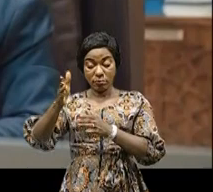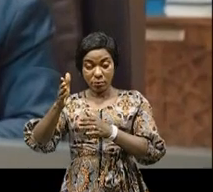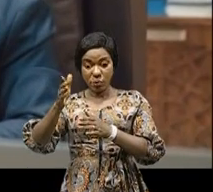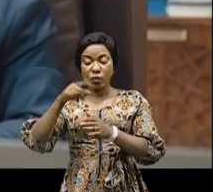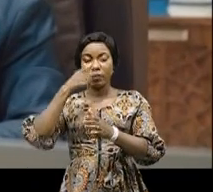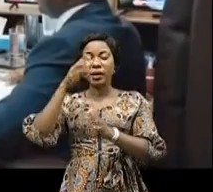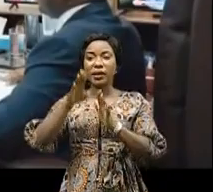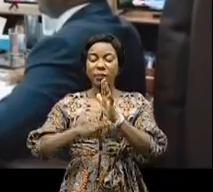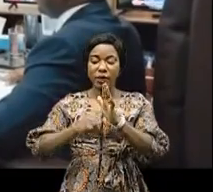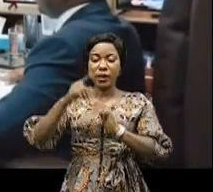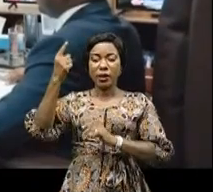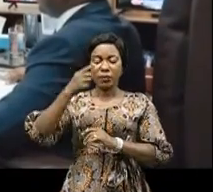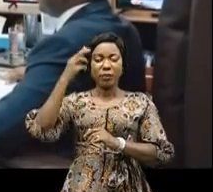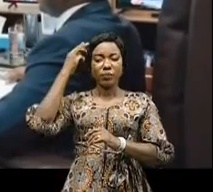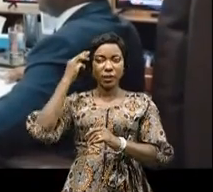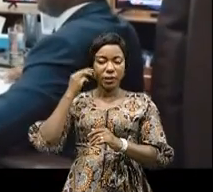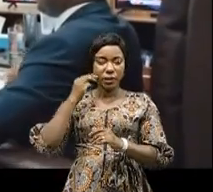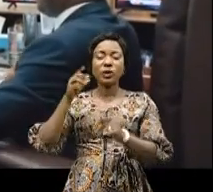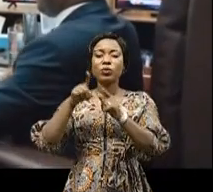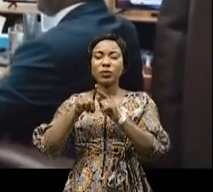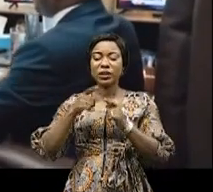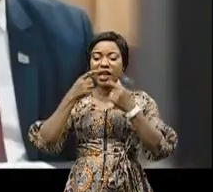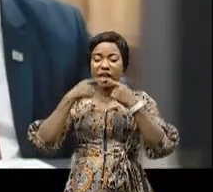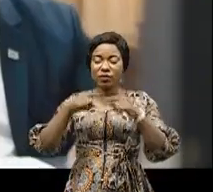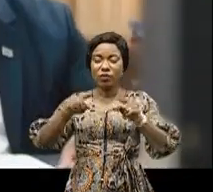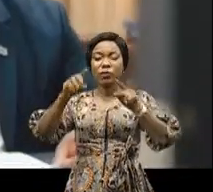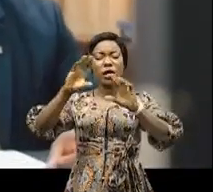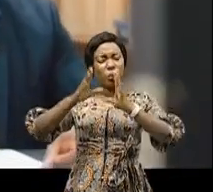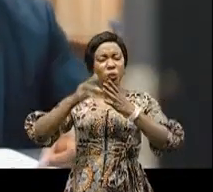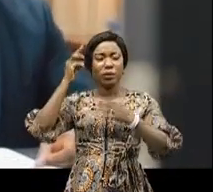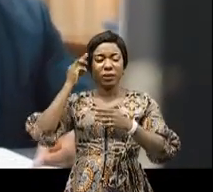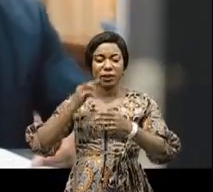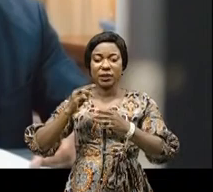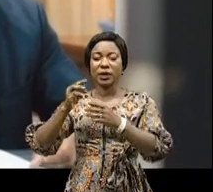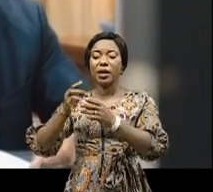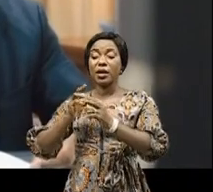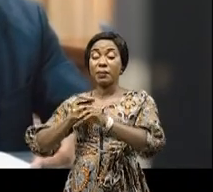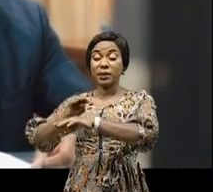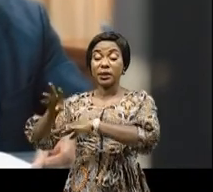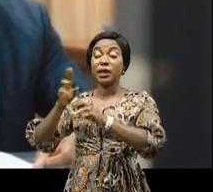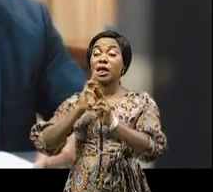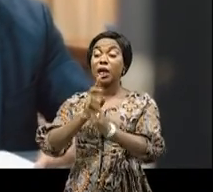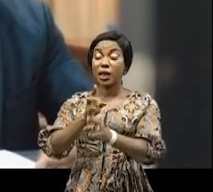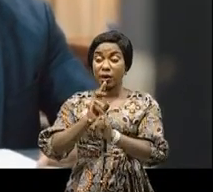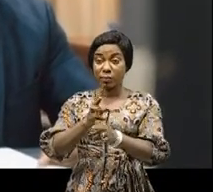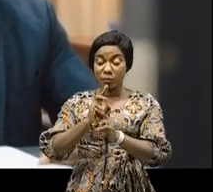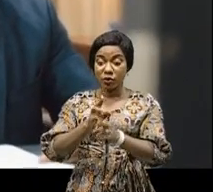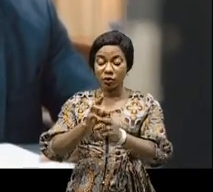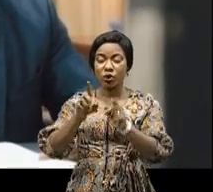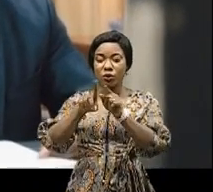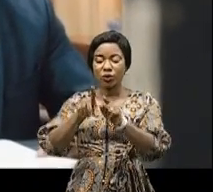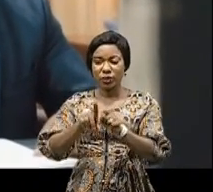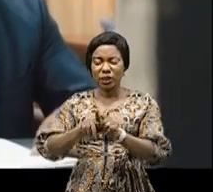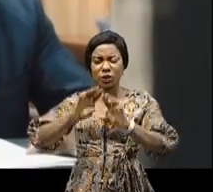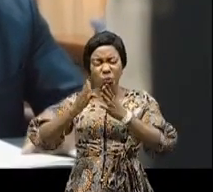informé le Conseil qu'il a reçu le rapport écrit du ministre ainsi que les recommandations pertinentes formulées par les